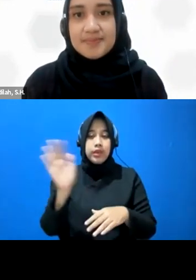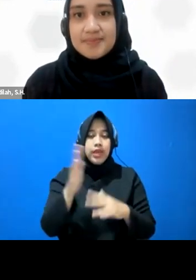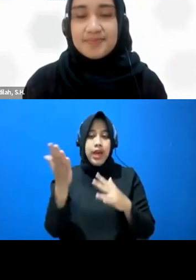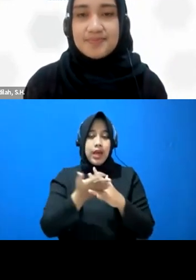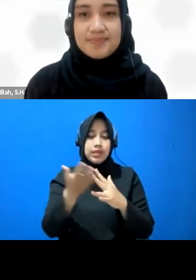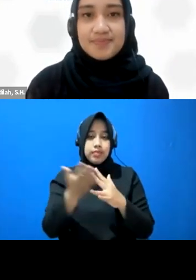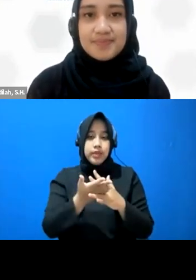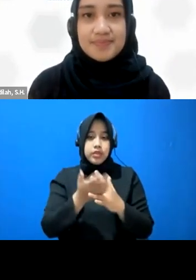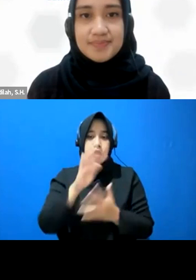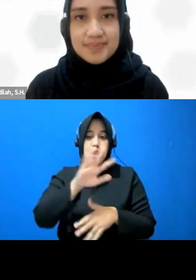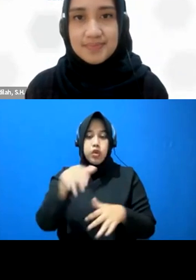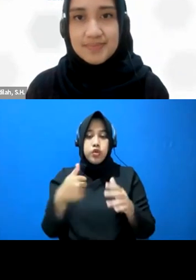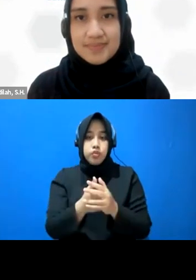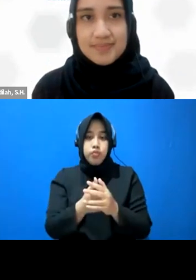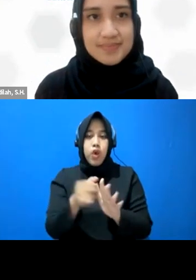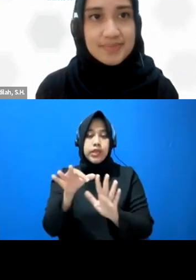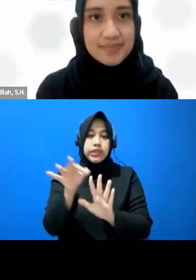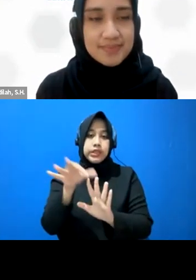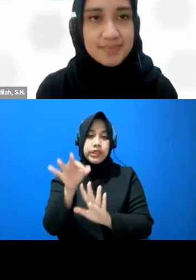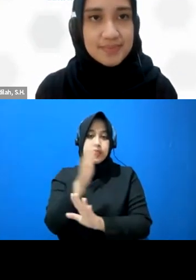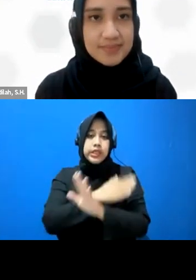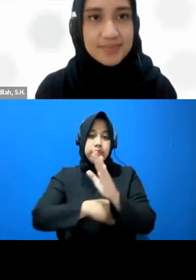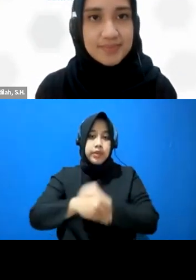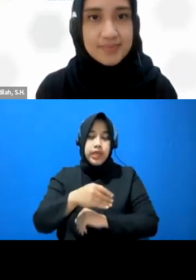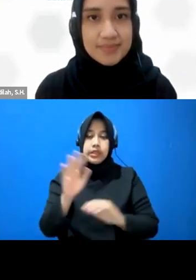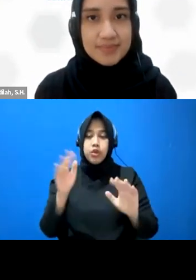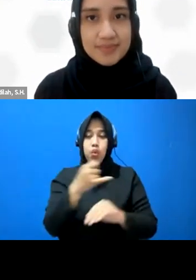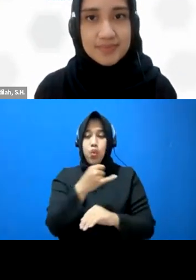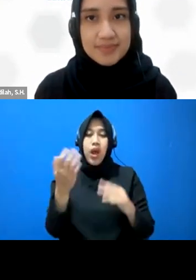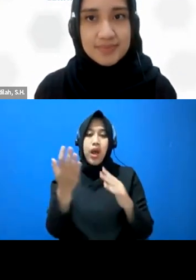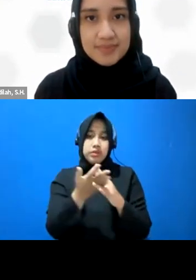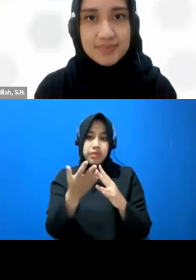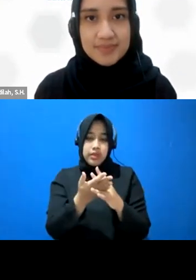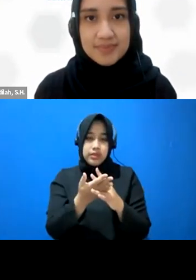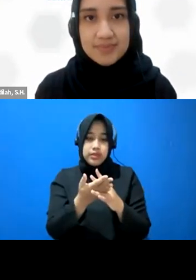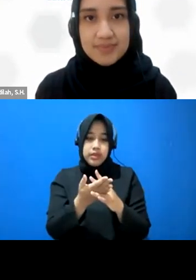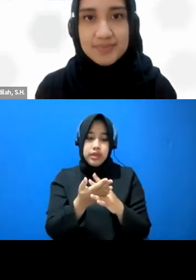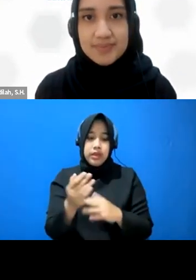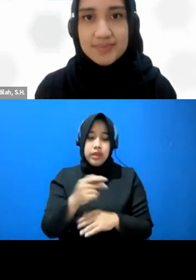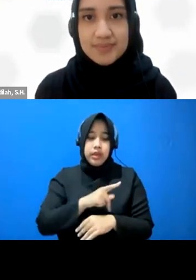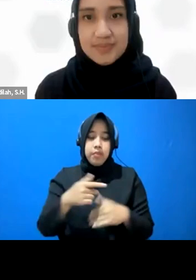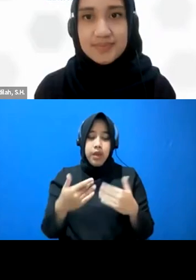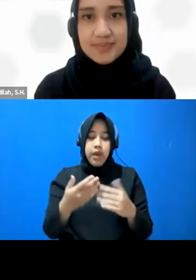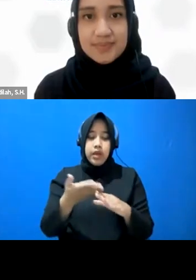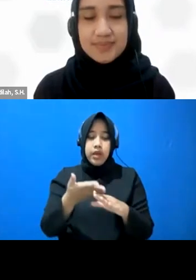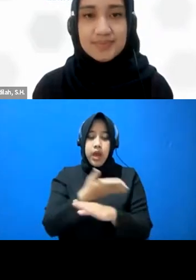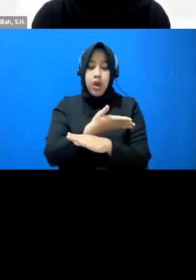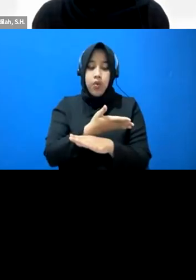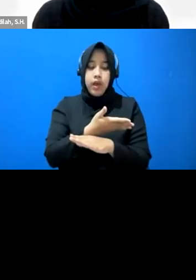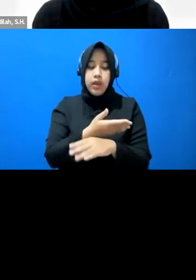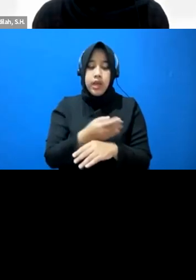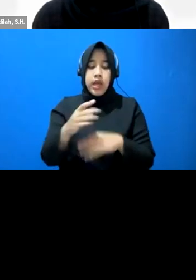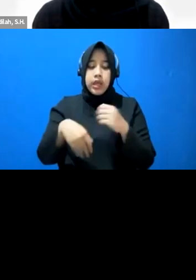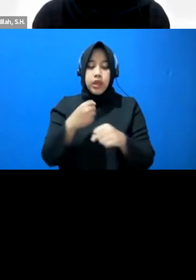terhadap semua tingkat disabilitas semua jenis disabilitas sehingga kami dari awal tahun